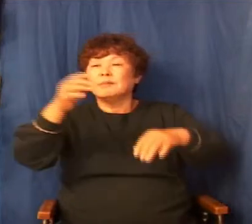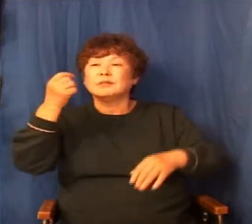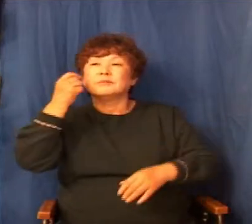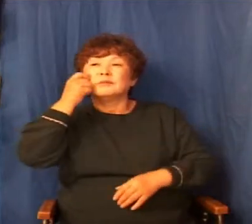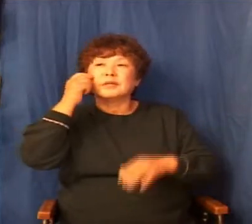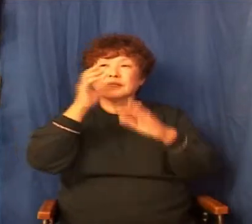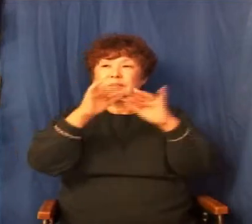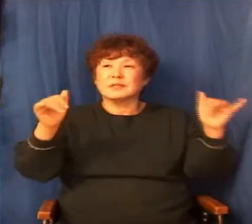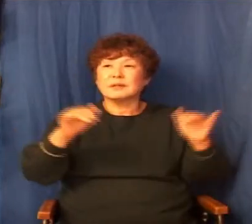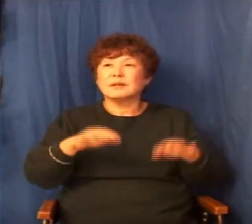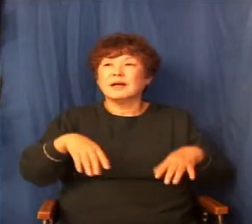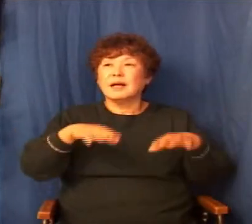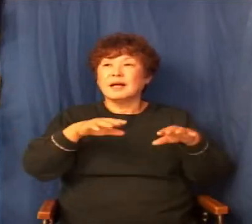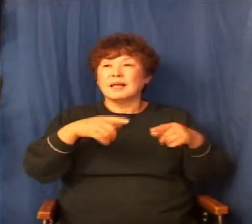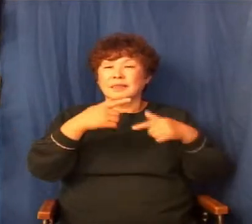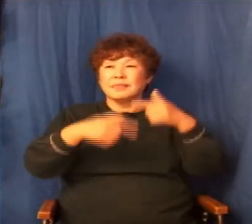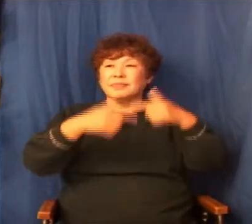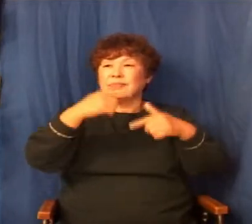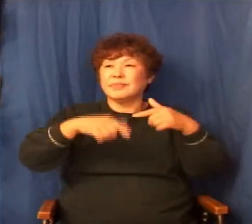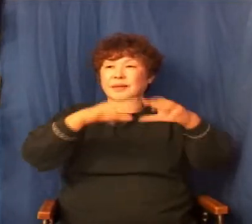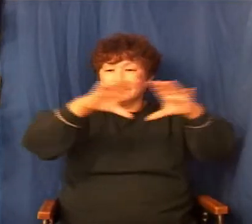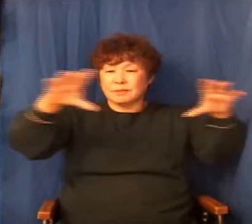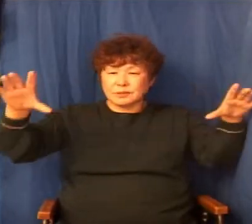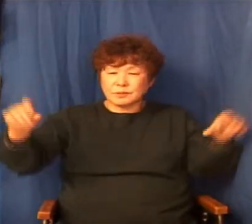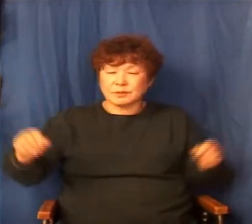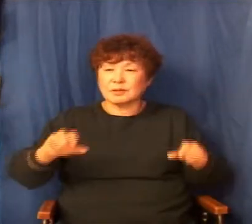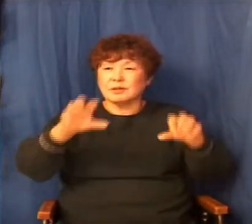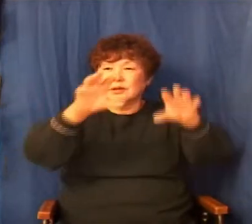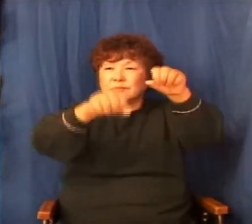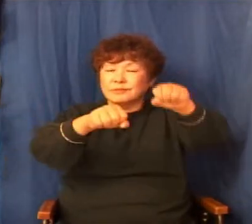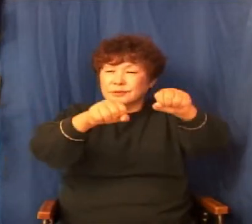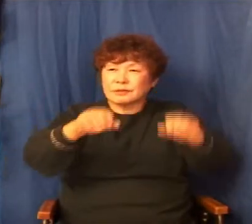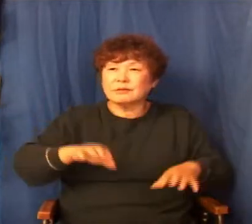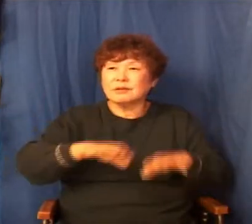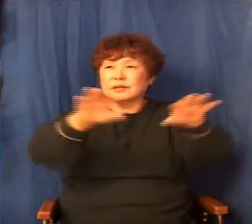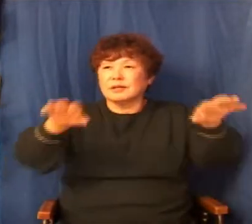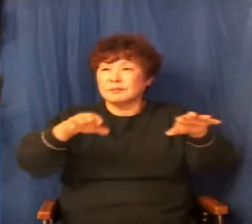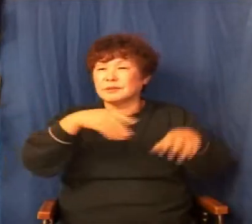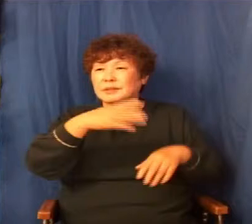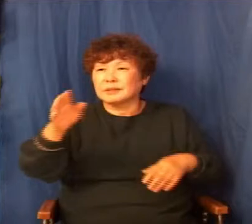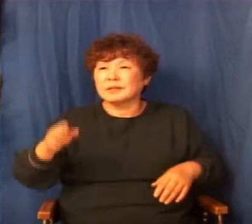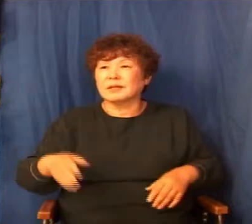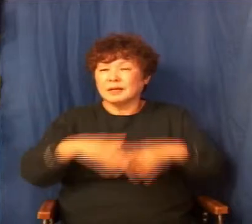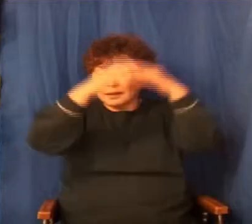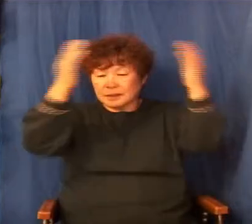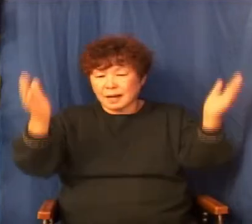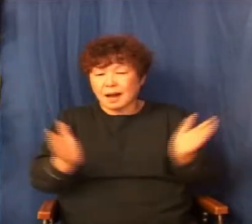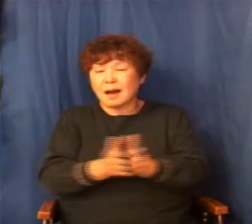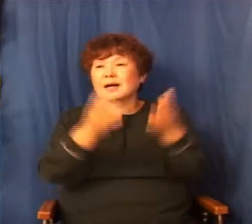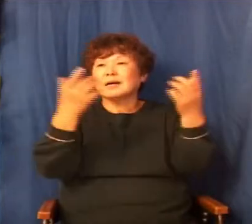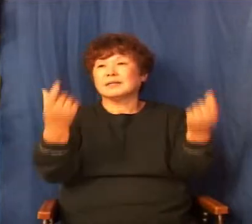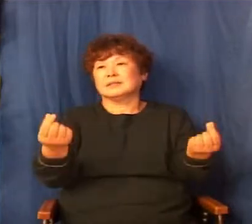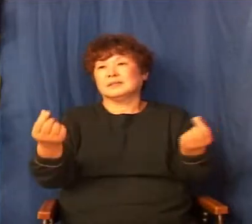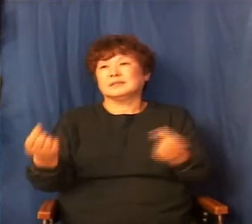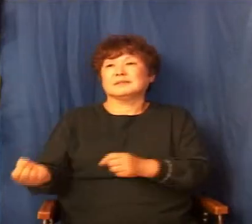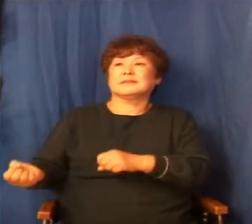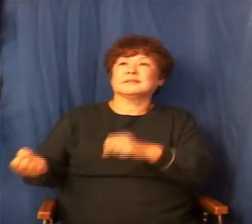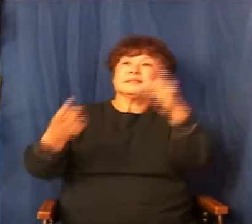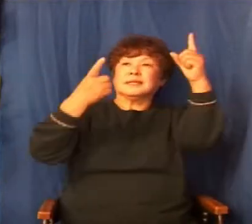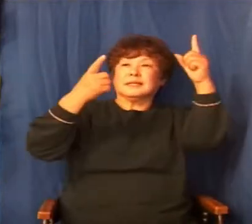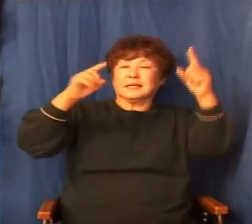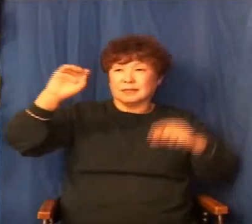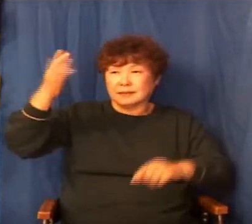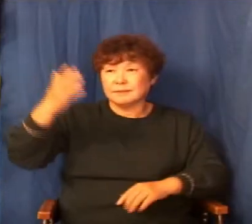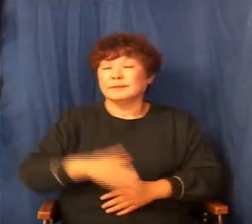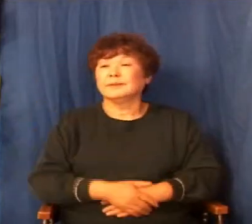깨진 나무쪼가리 같은 거 가지고 이제 헤엄쳐서 나가라 그랬더니 다 같이 살아나게 된 거예요 다